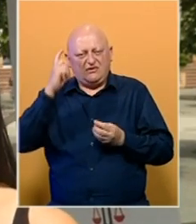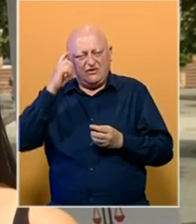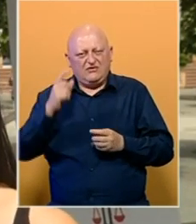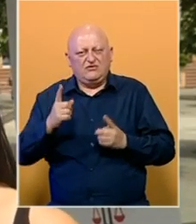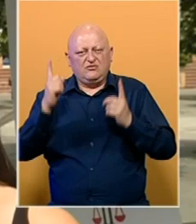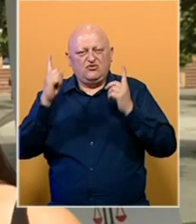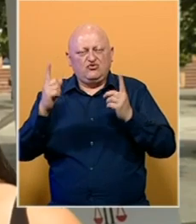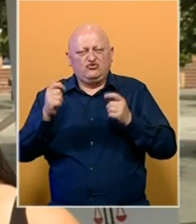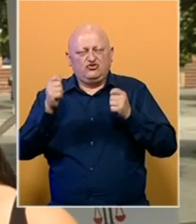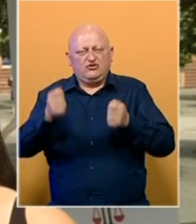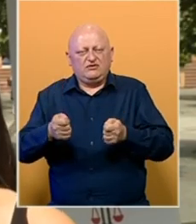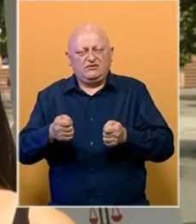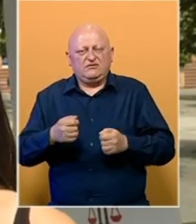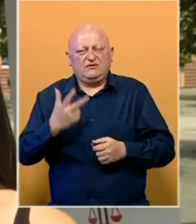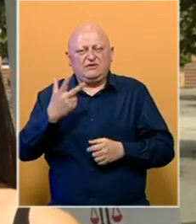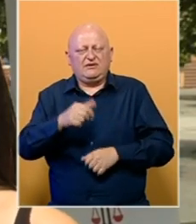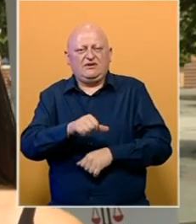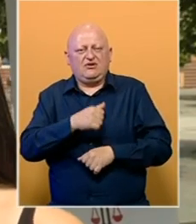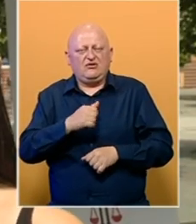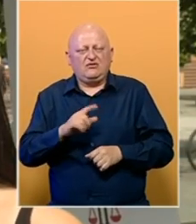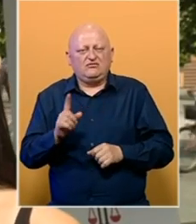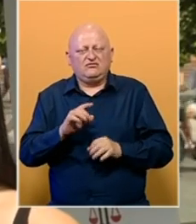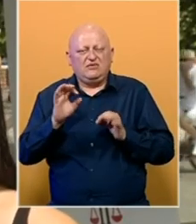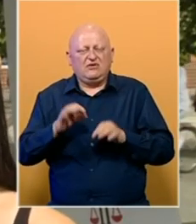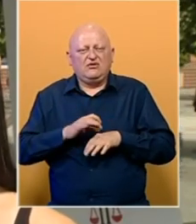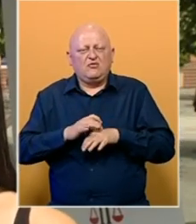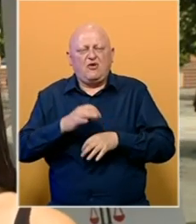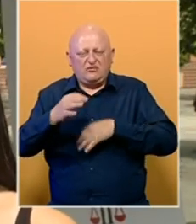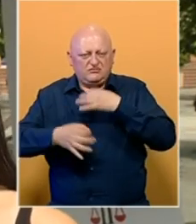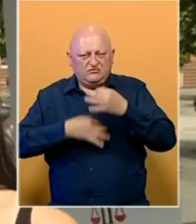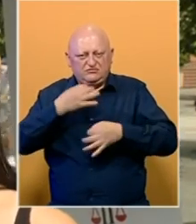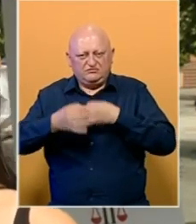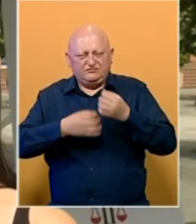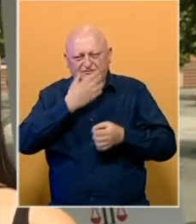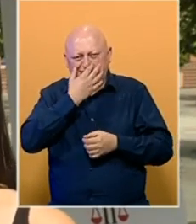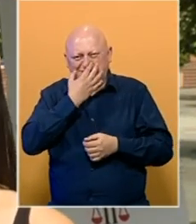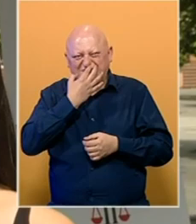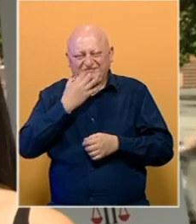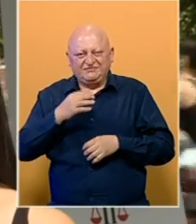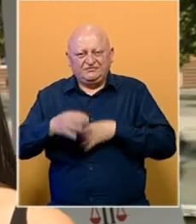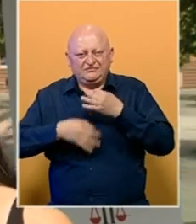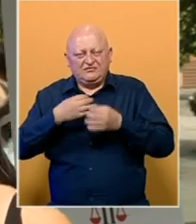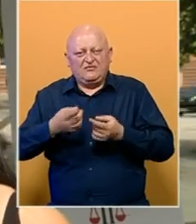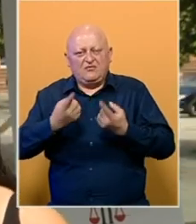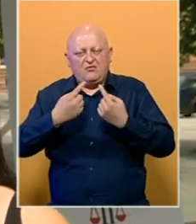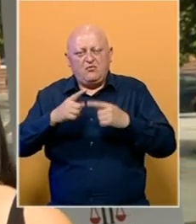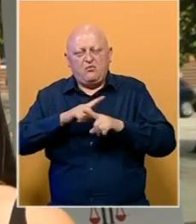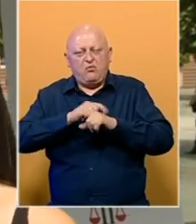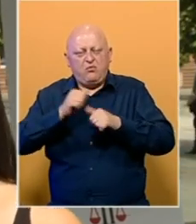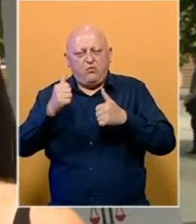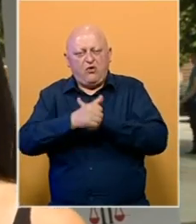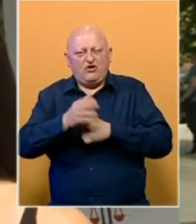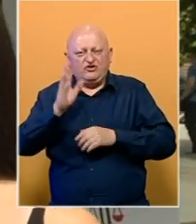okružnog tužilacem. Tri godine je neadekvatno sprovodio istrag, odnosno istrag uvodio u pogrešnju smijedu